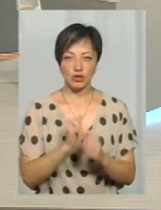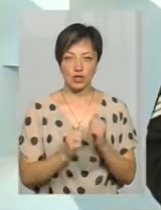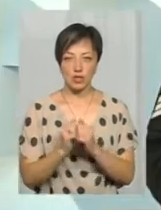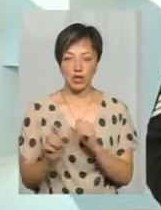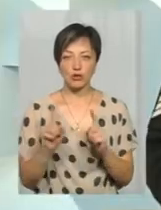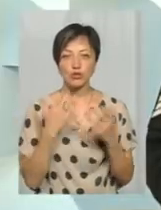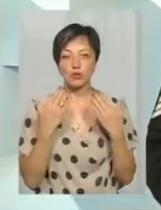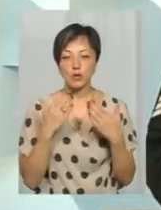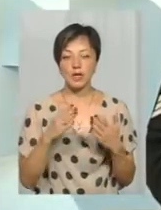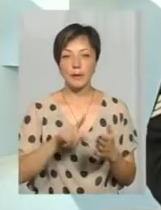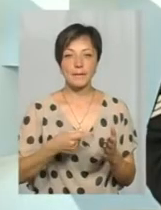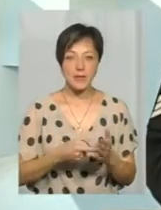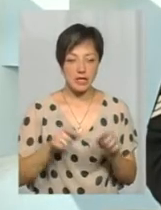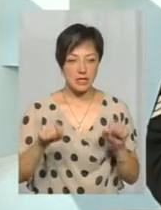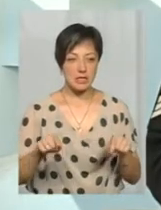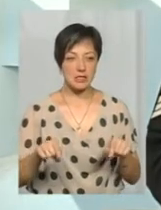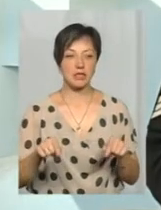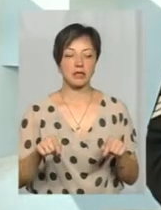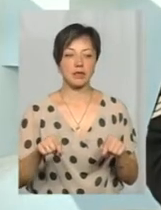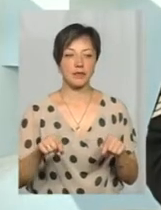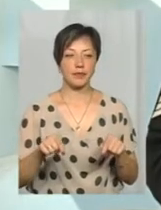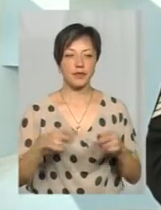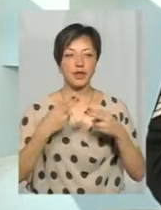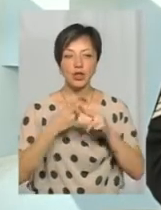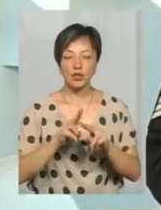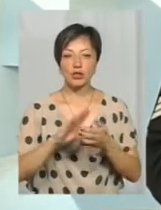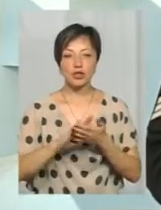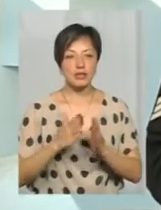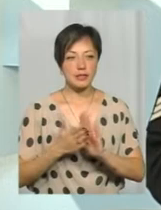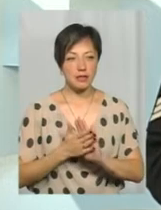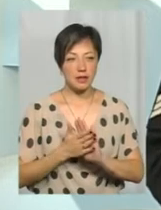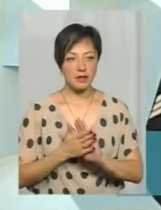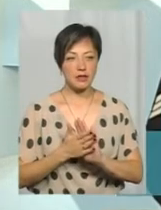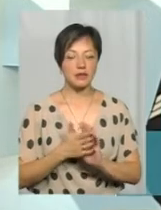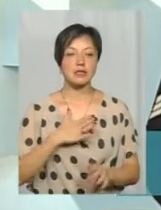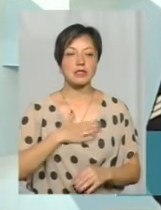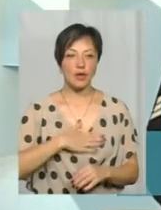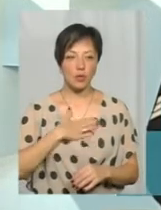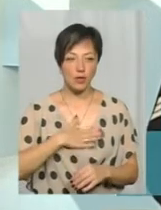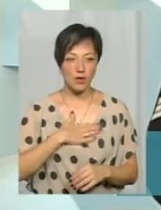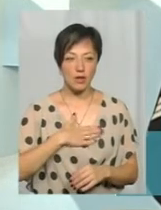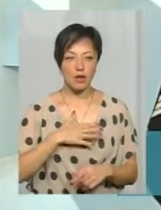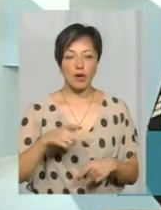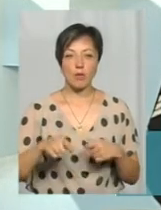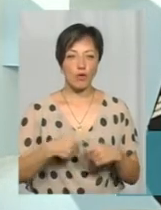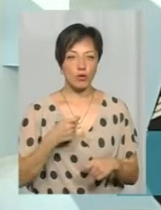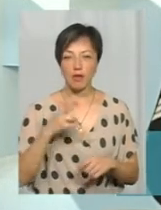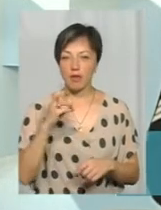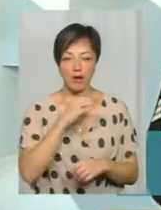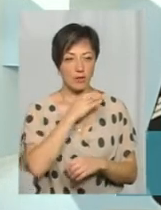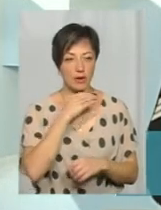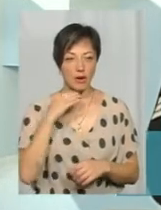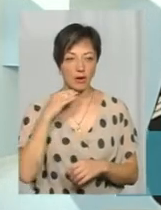Те, що стосується міста, в місті технічний стан задовільний, порушень небагато,